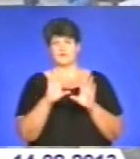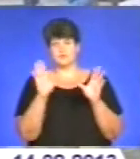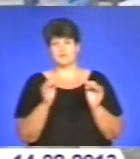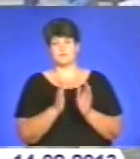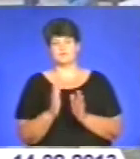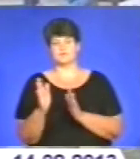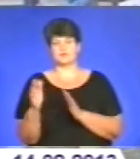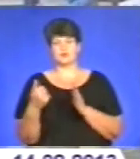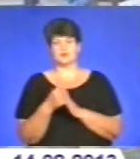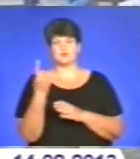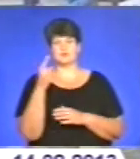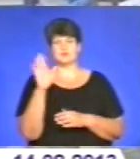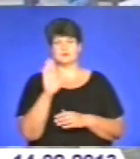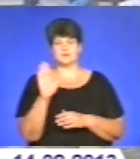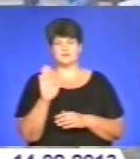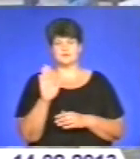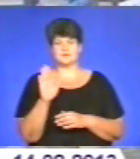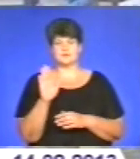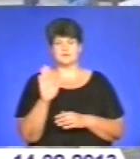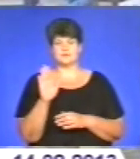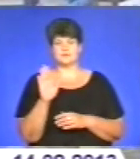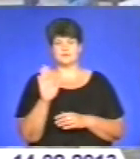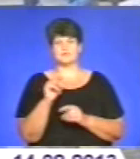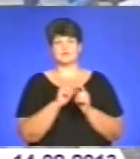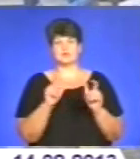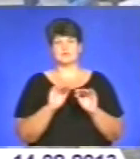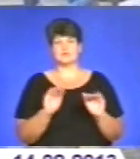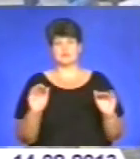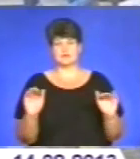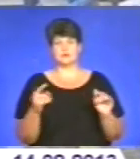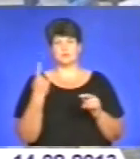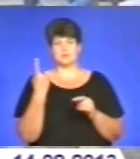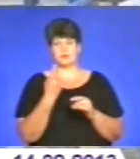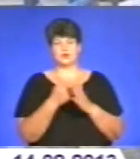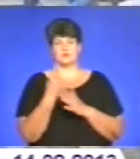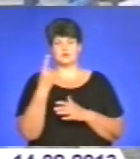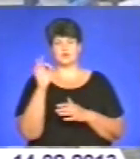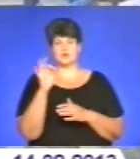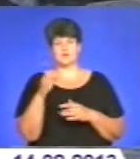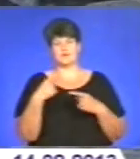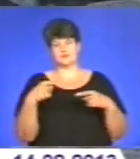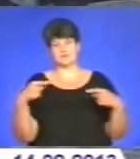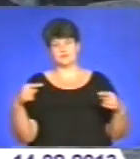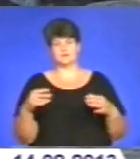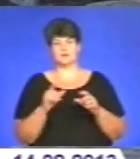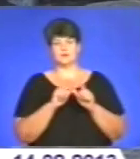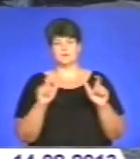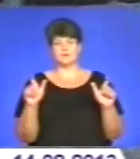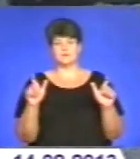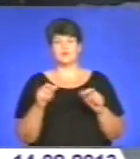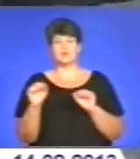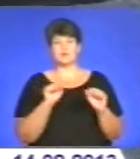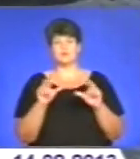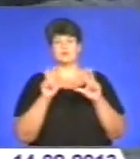графіку до 1 сентября школи-садики, до 1 октября всі остальні об'єкти. В уряді пообіцяли не